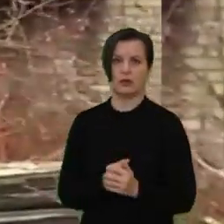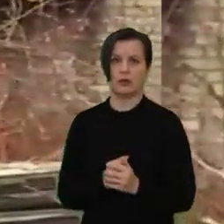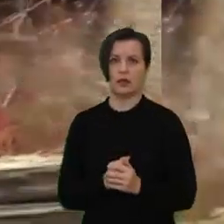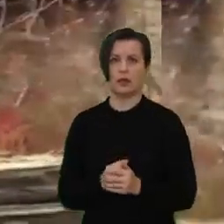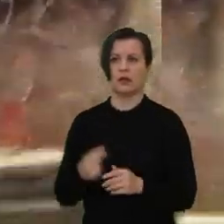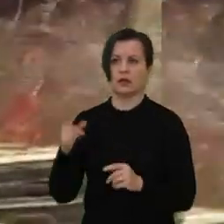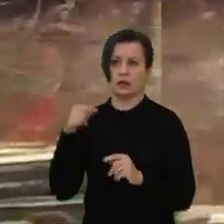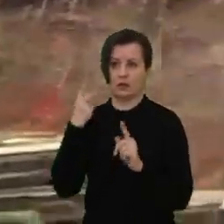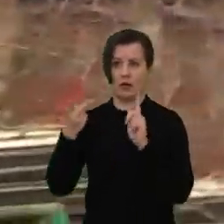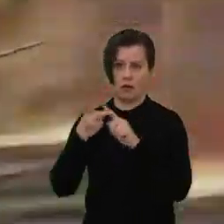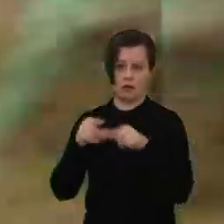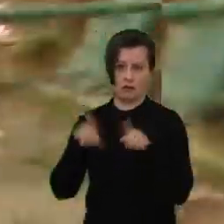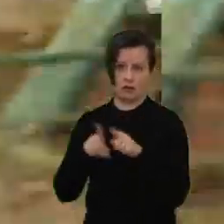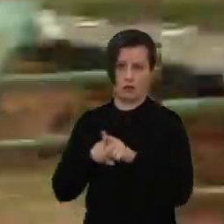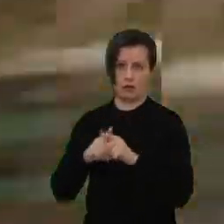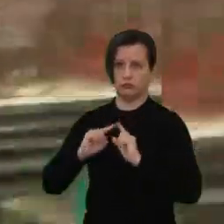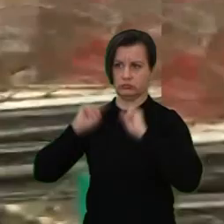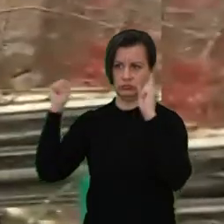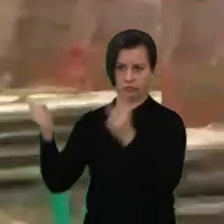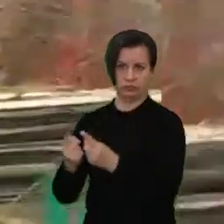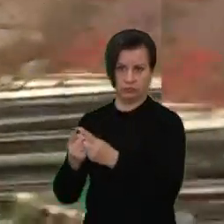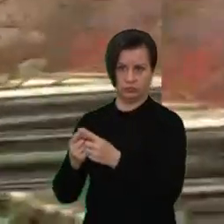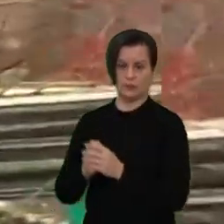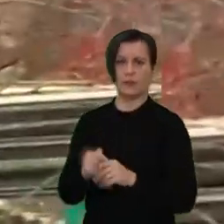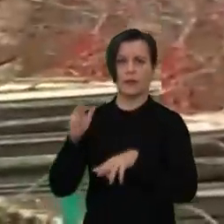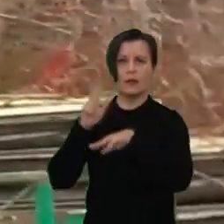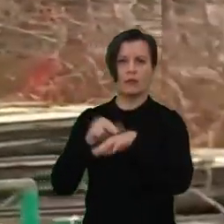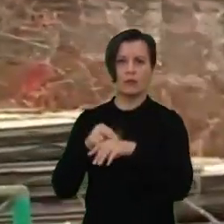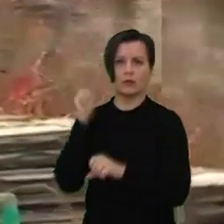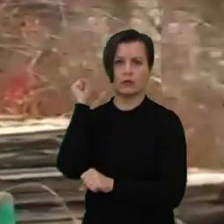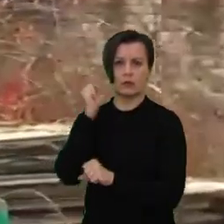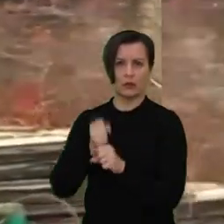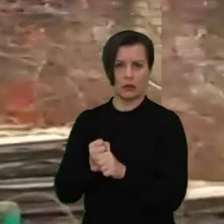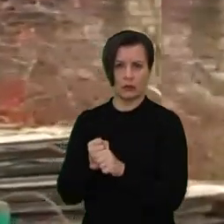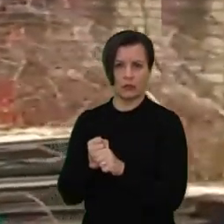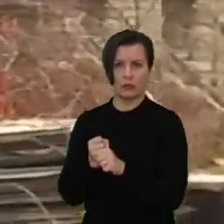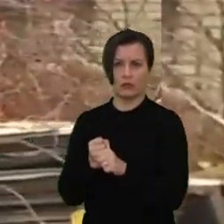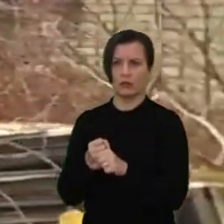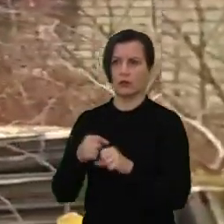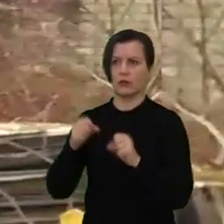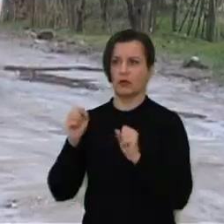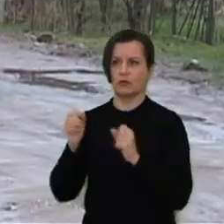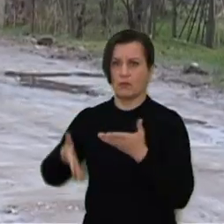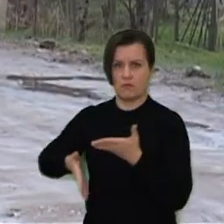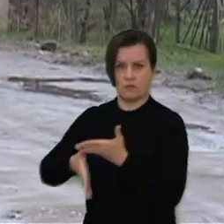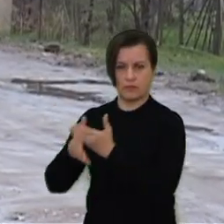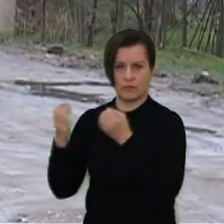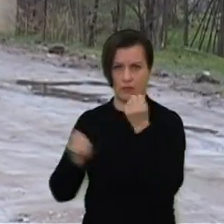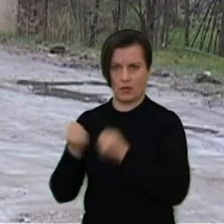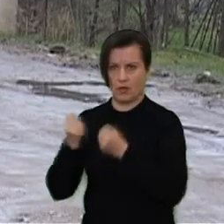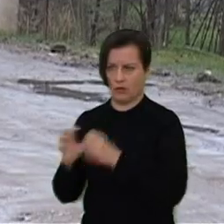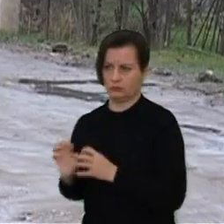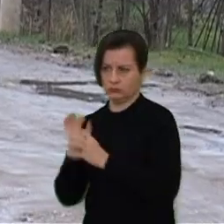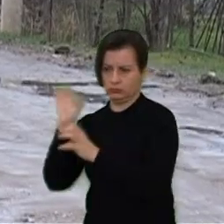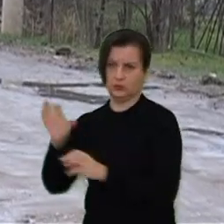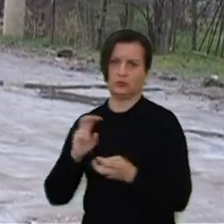Vieną ir antrą pato taip pat pagavo, tai vat policijos darbuotojai padėjo įkelti į